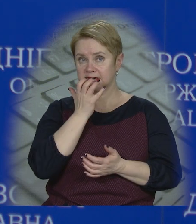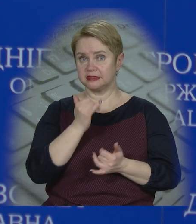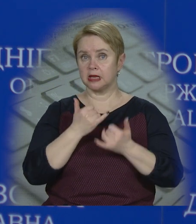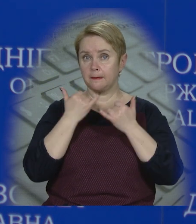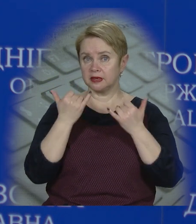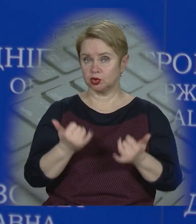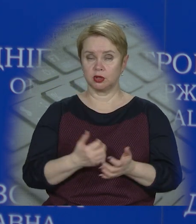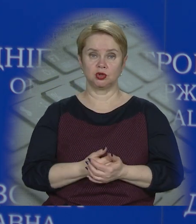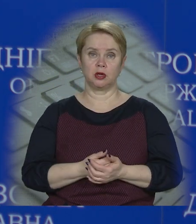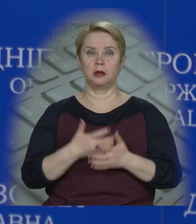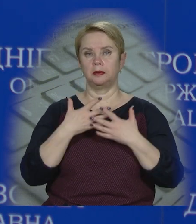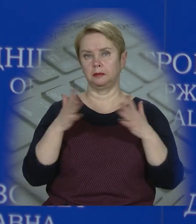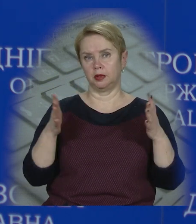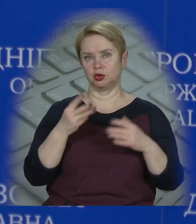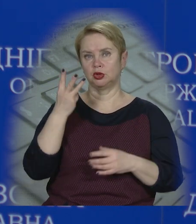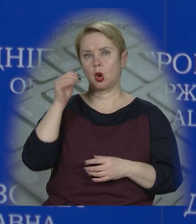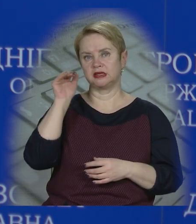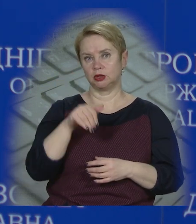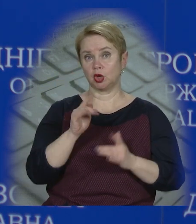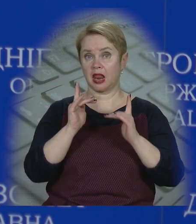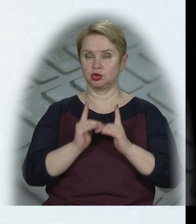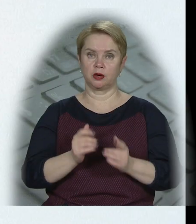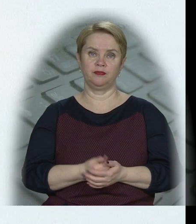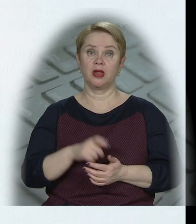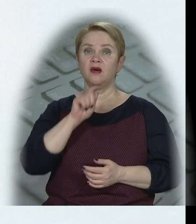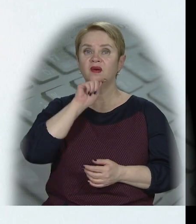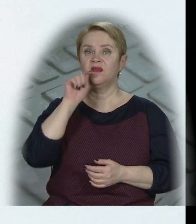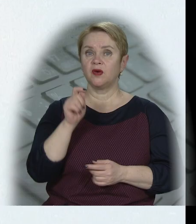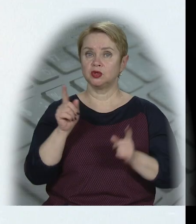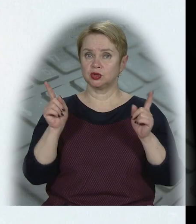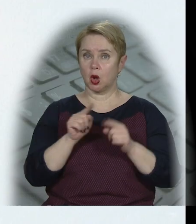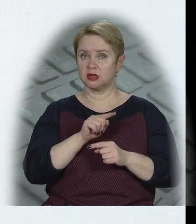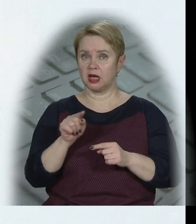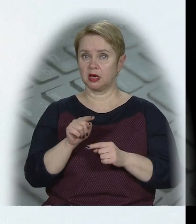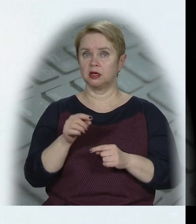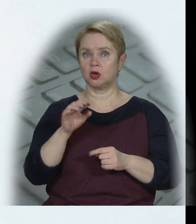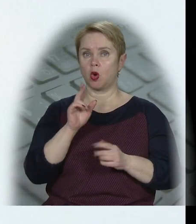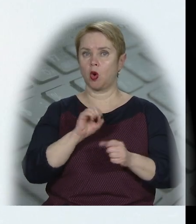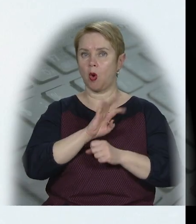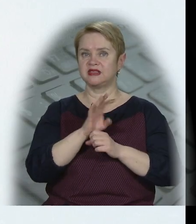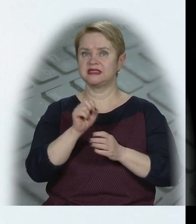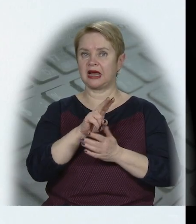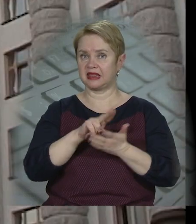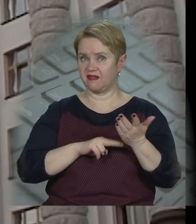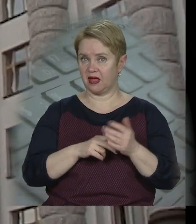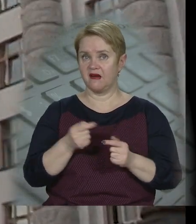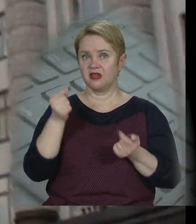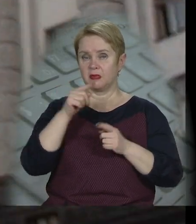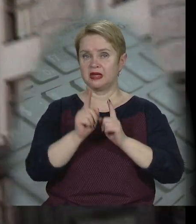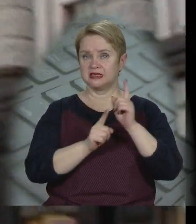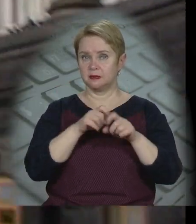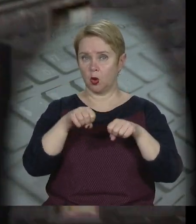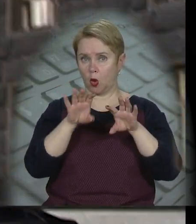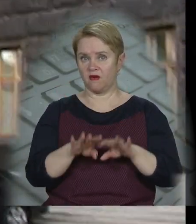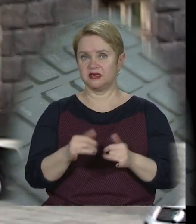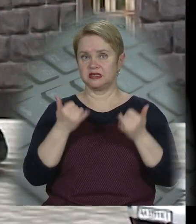киснем забезпечені більше трьох тисяч ліжок. В Україні скоротили термін чинності COVID-сертифіката. Відповідні